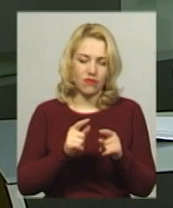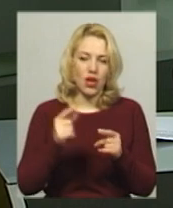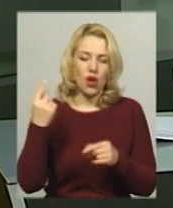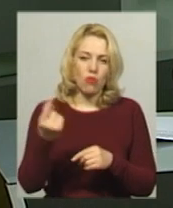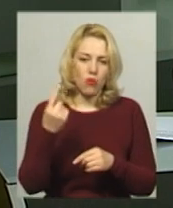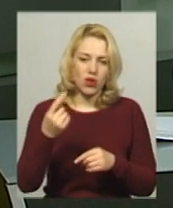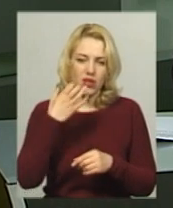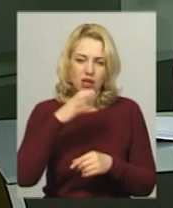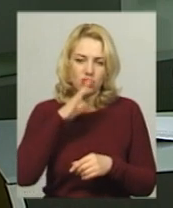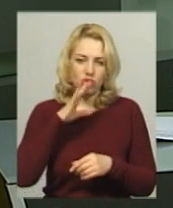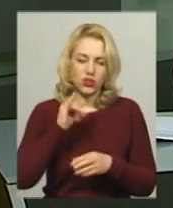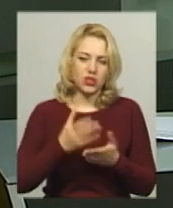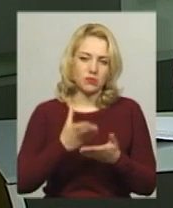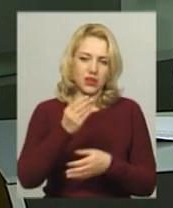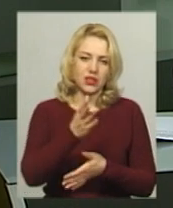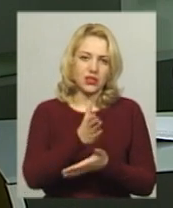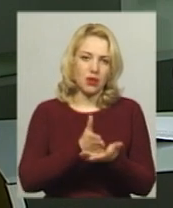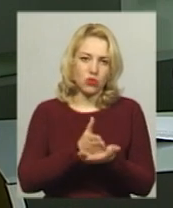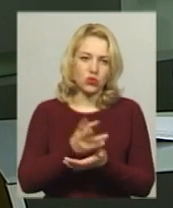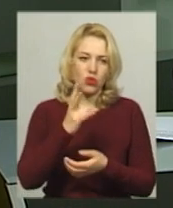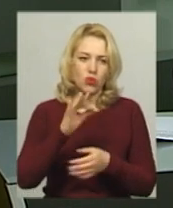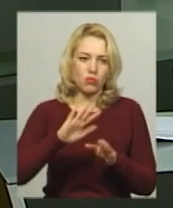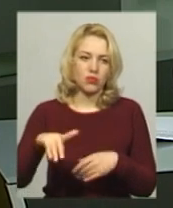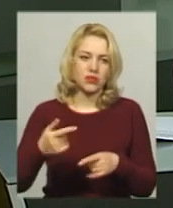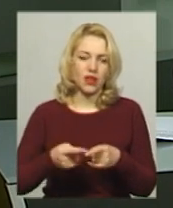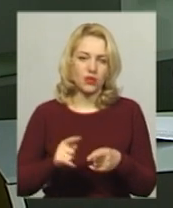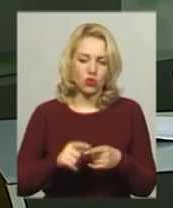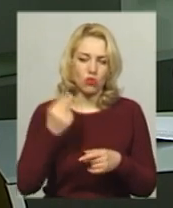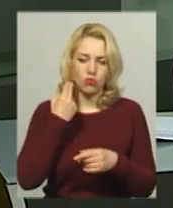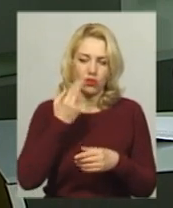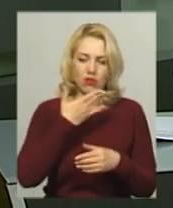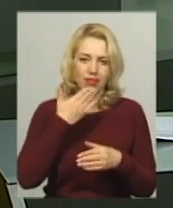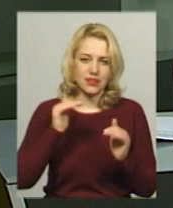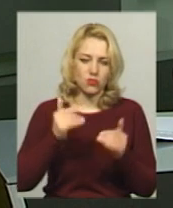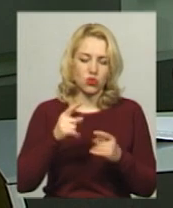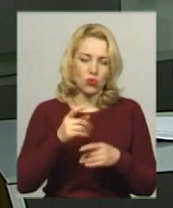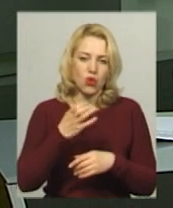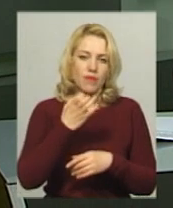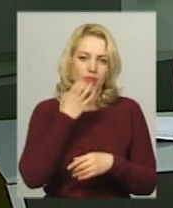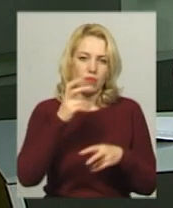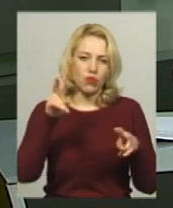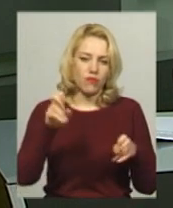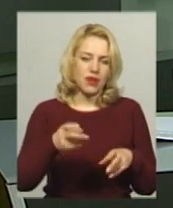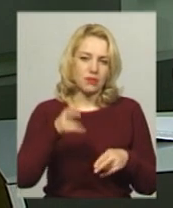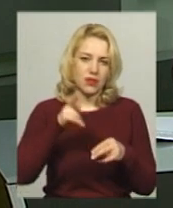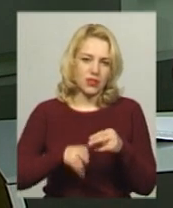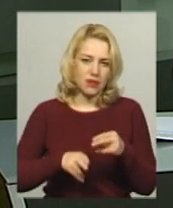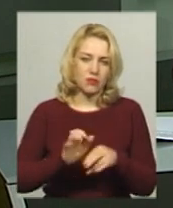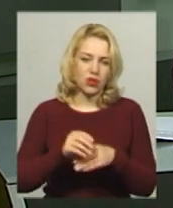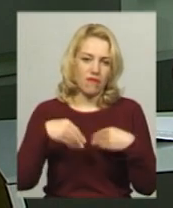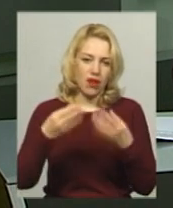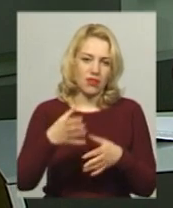та сплатити за послугу. Але після цього борги суттєво не зменшились, тому «Тепловик» припинив подавати гарячу воду 1 травня цього року.